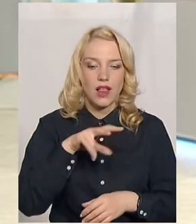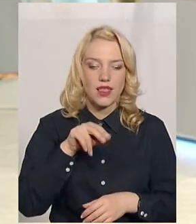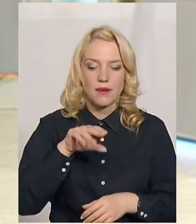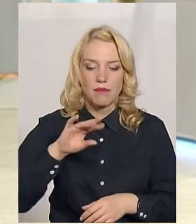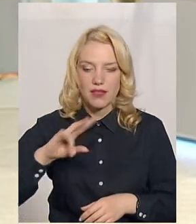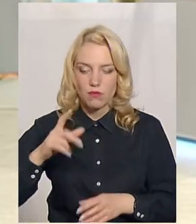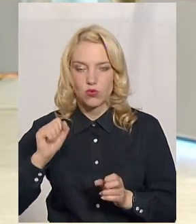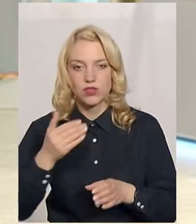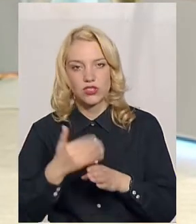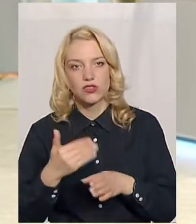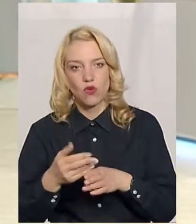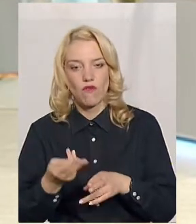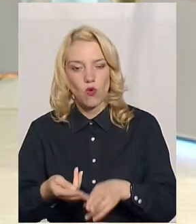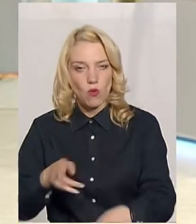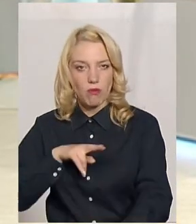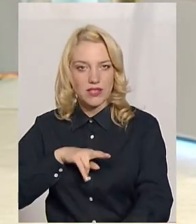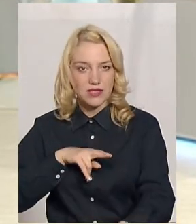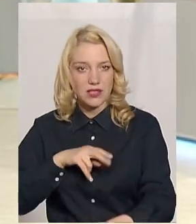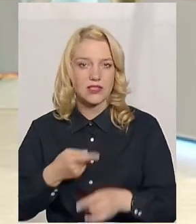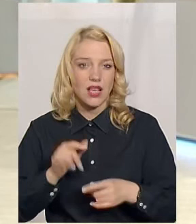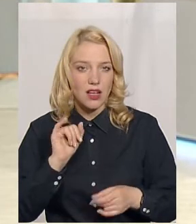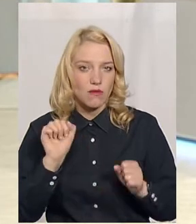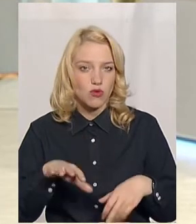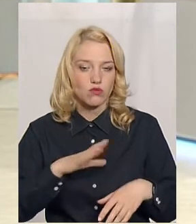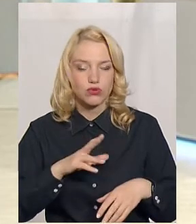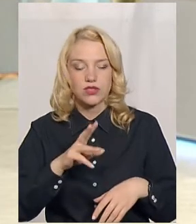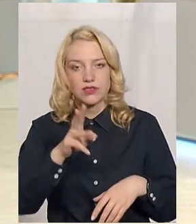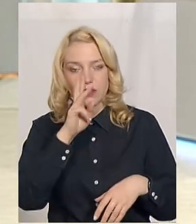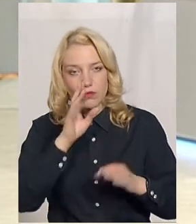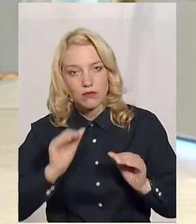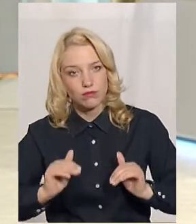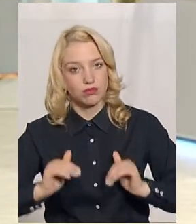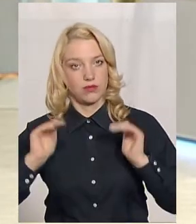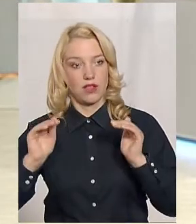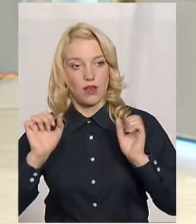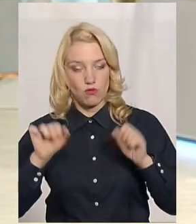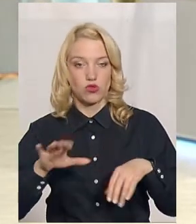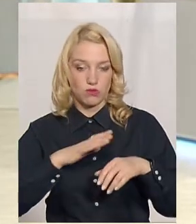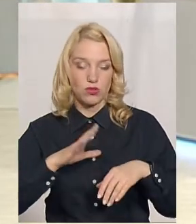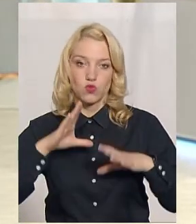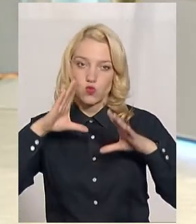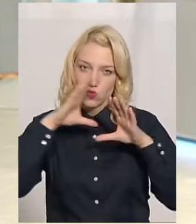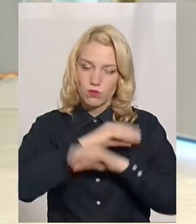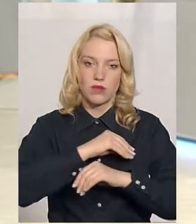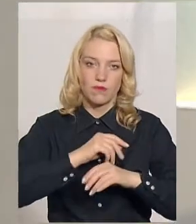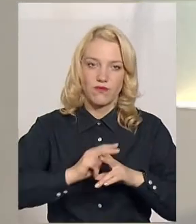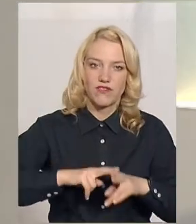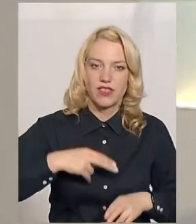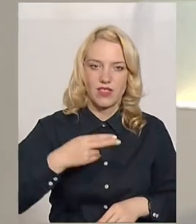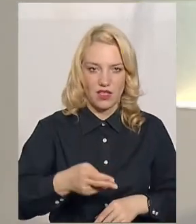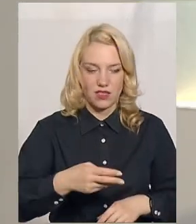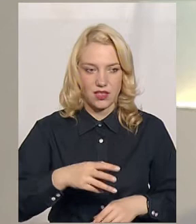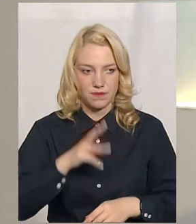компенсація буде, а десь там з вересня буде якась підйом заробітної плати, і ми зуміємо віддати. От згадали ви про